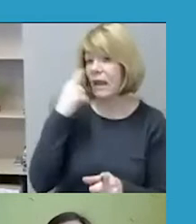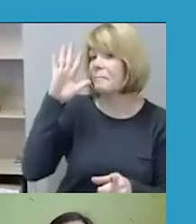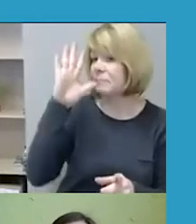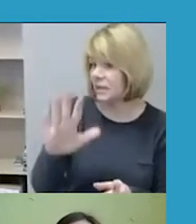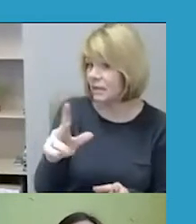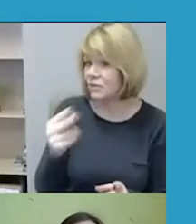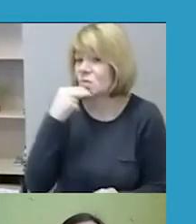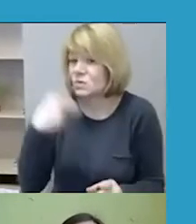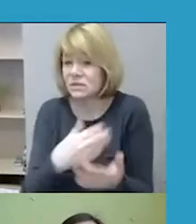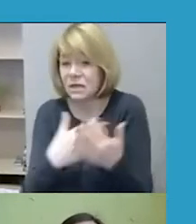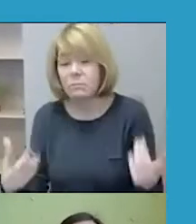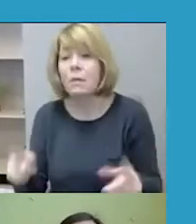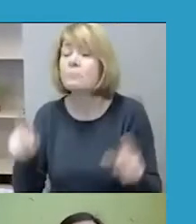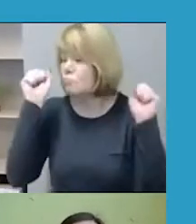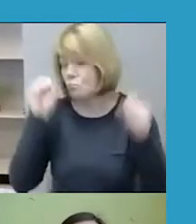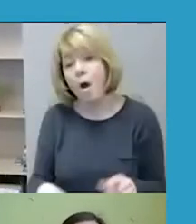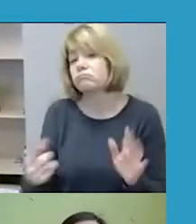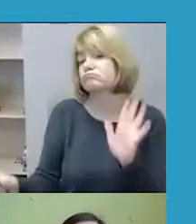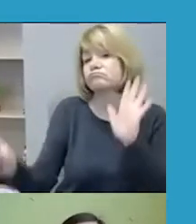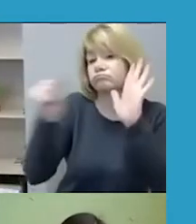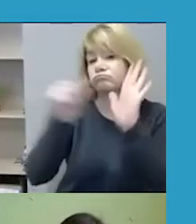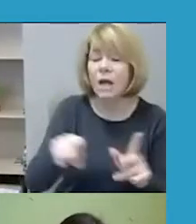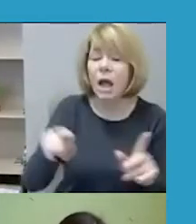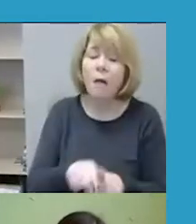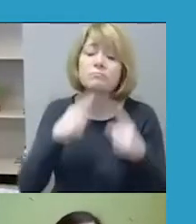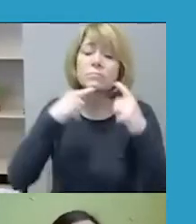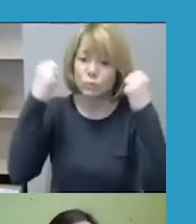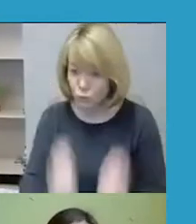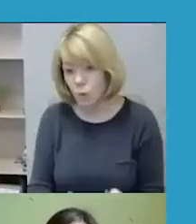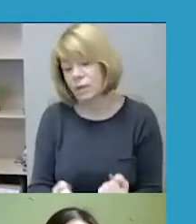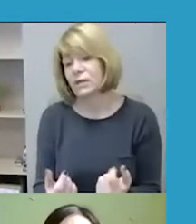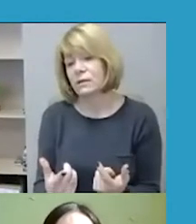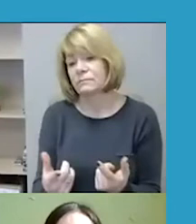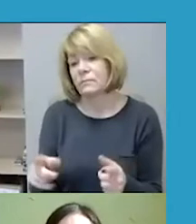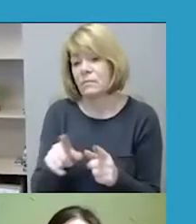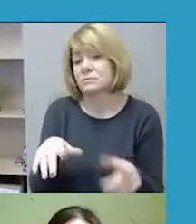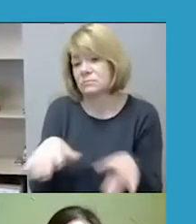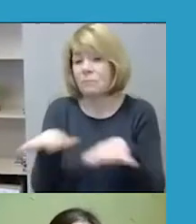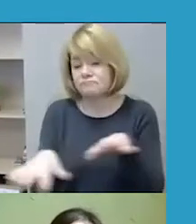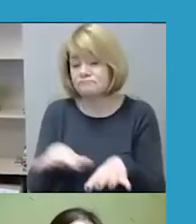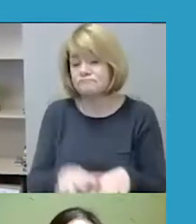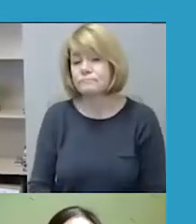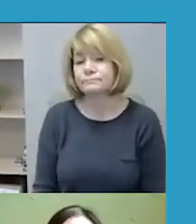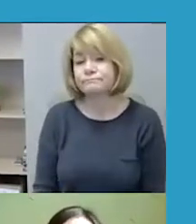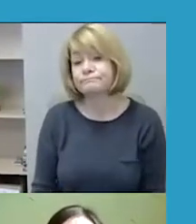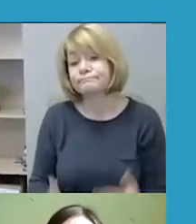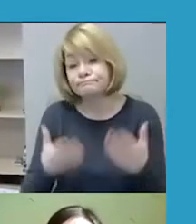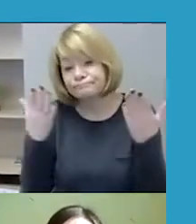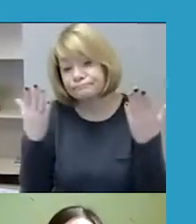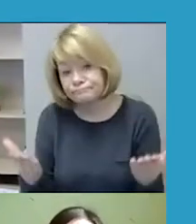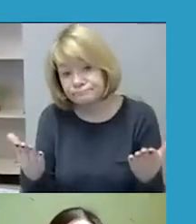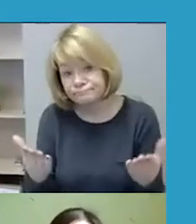ir kaip sunkinančią arba kvalifikuojantį pošmių, sunkinančią aplinkybę. Taip, ir